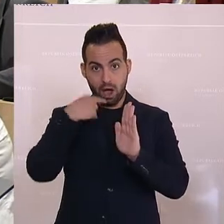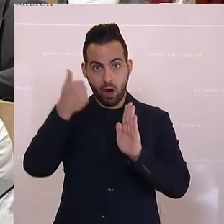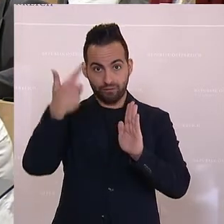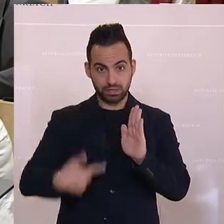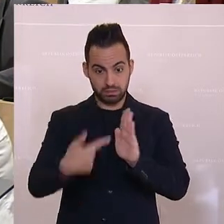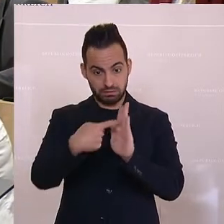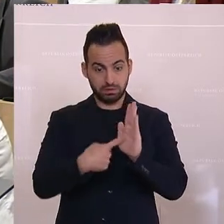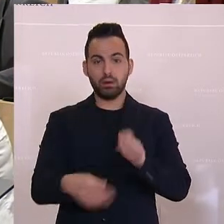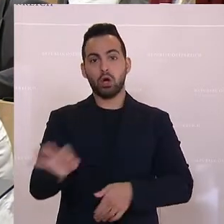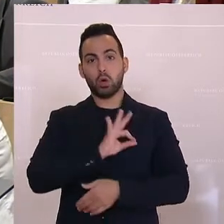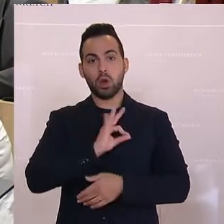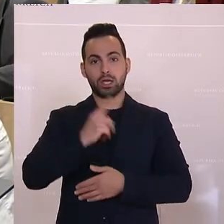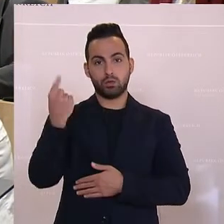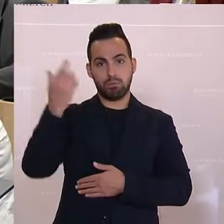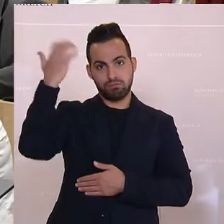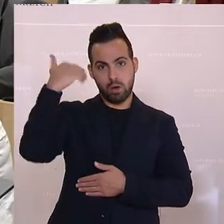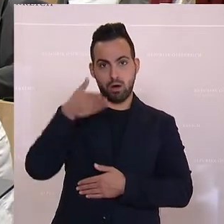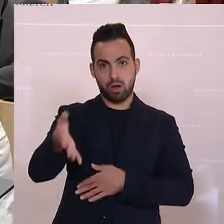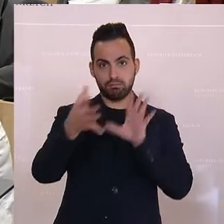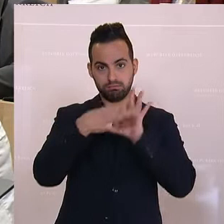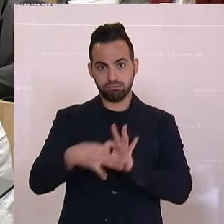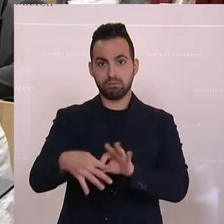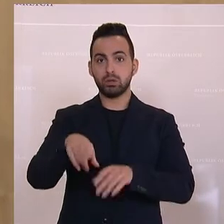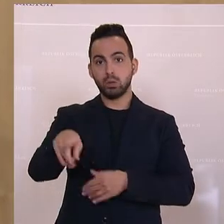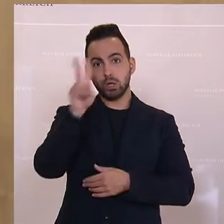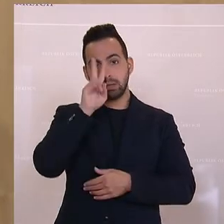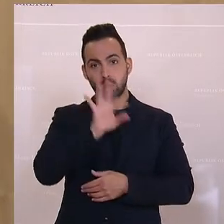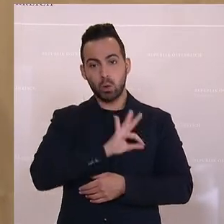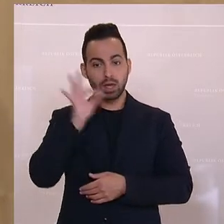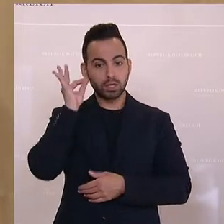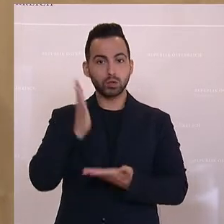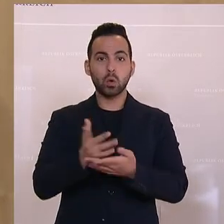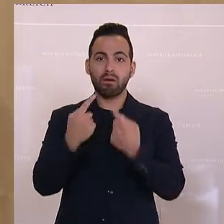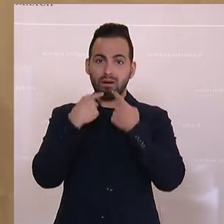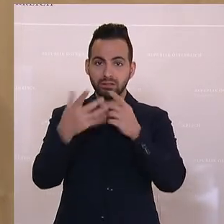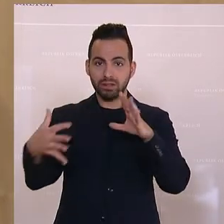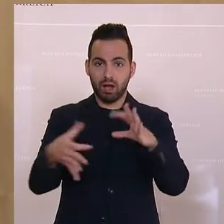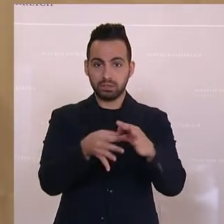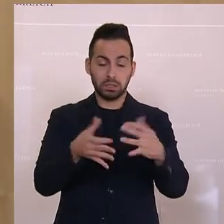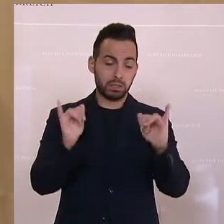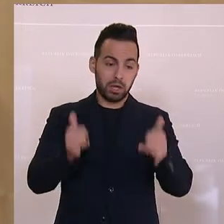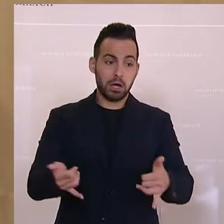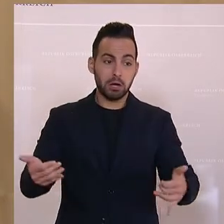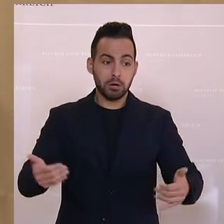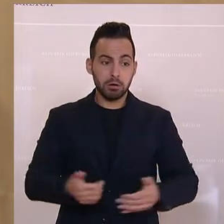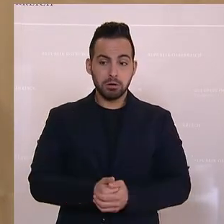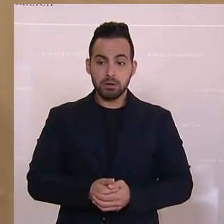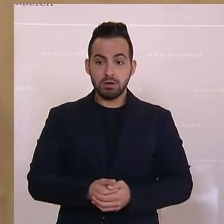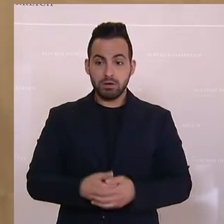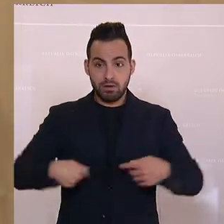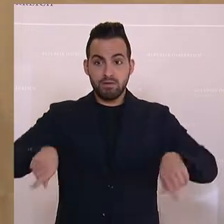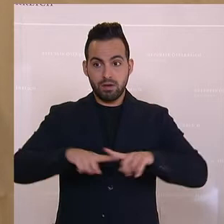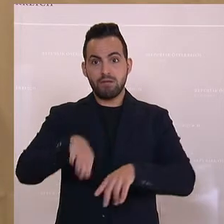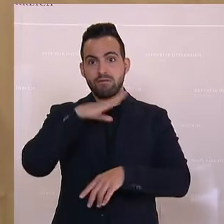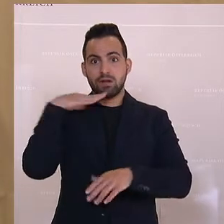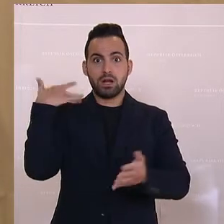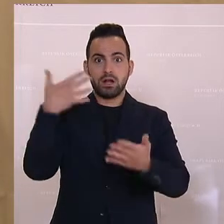bei der Kollegin Doppelbauer weiterführen, was du, liebe Kollegin, schon angesprochen hast. Und wir haben sehr, sehr viel